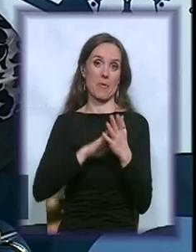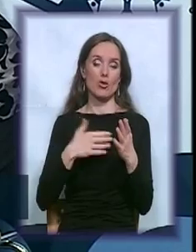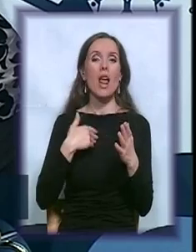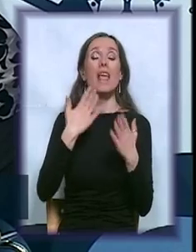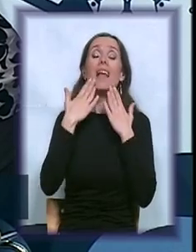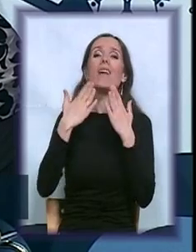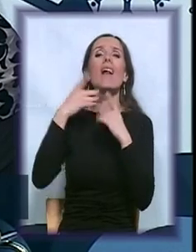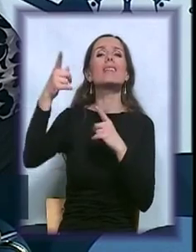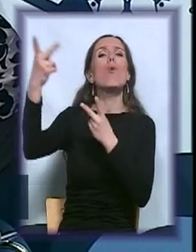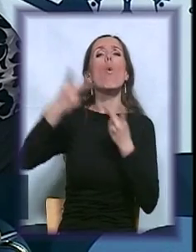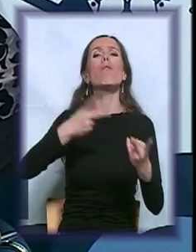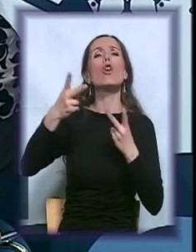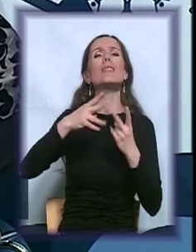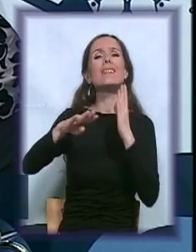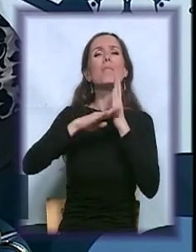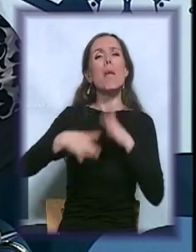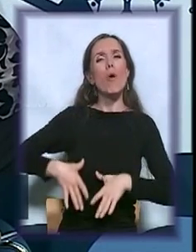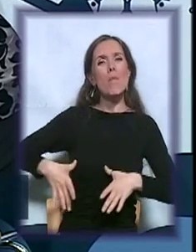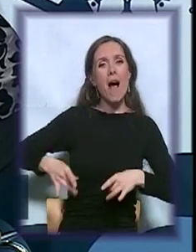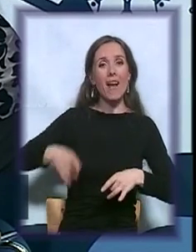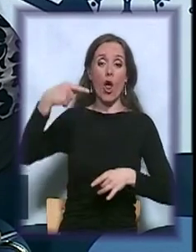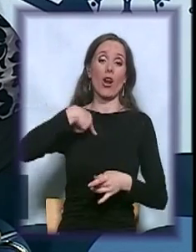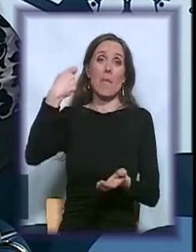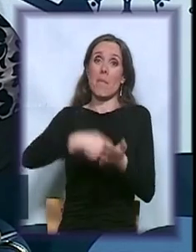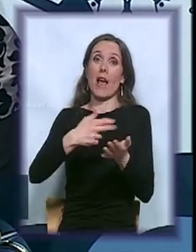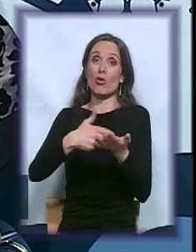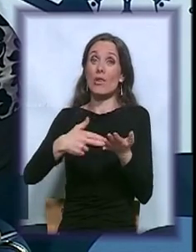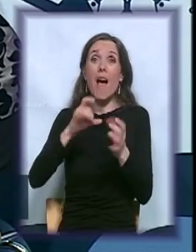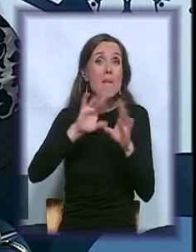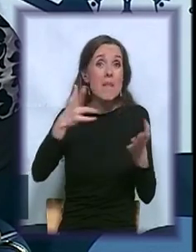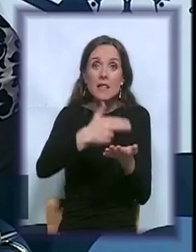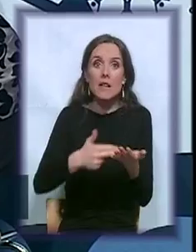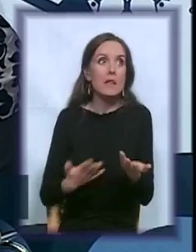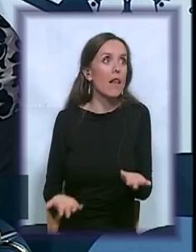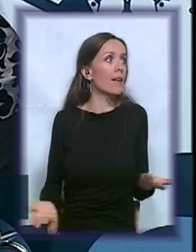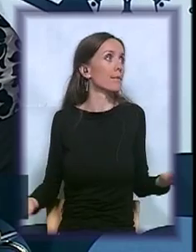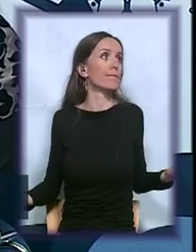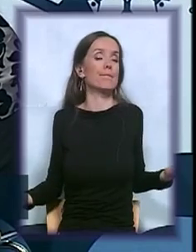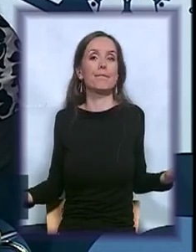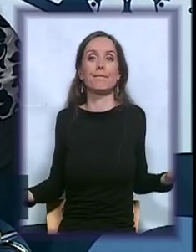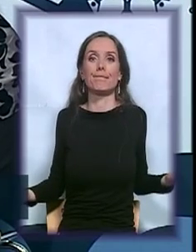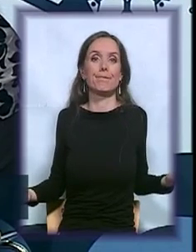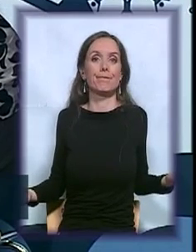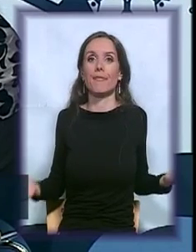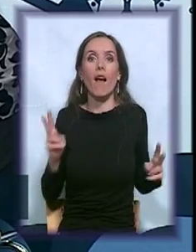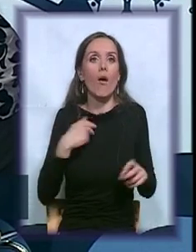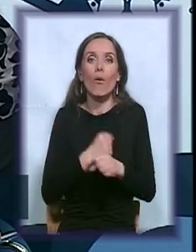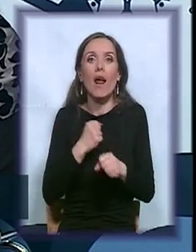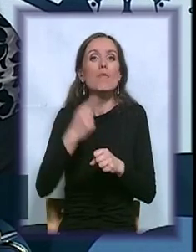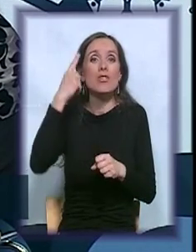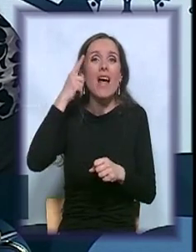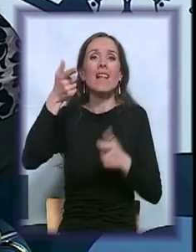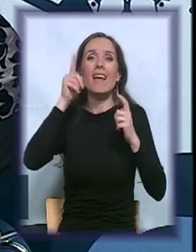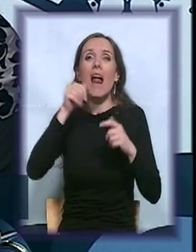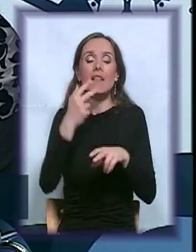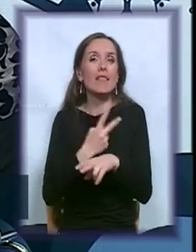plaćaju prostor. Da ne bi bilo prostora, prostor ne znam. Znate kako grad i država već ne utječe na to.